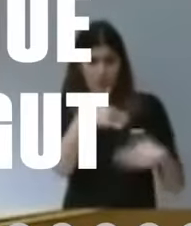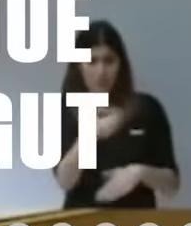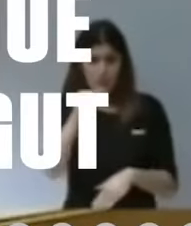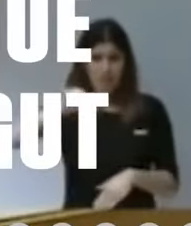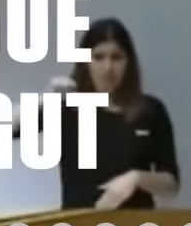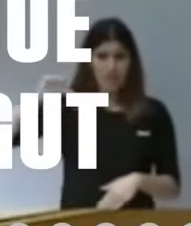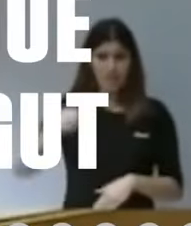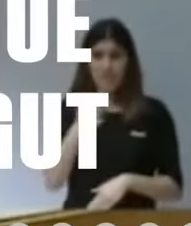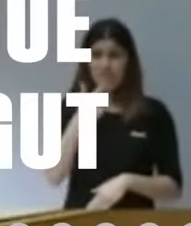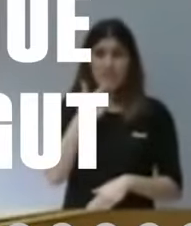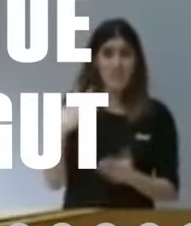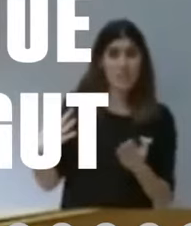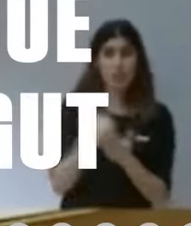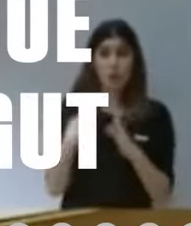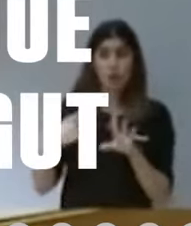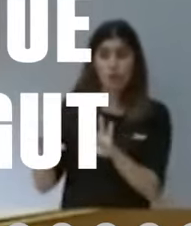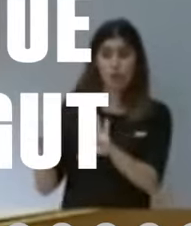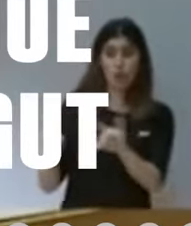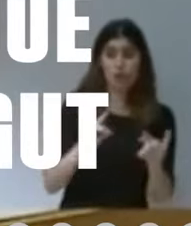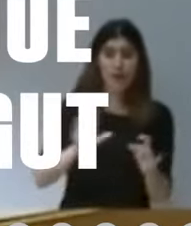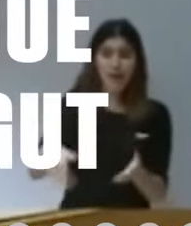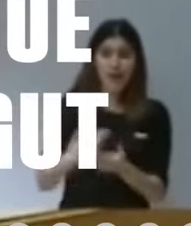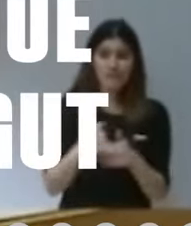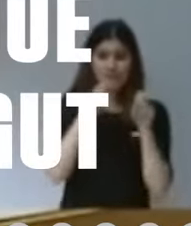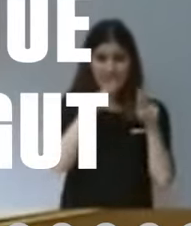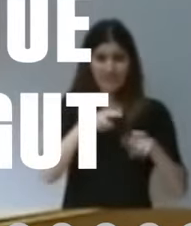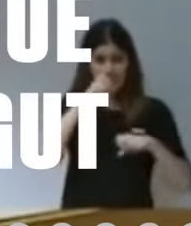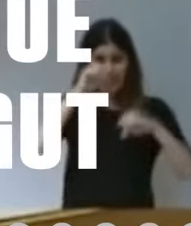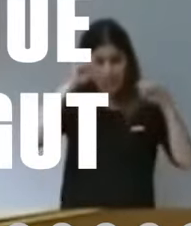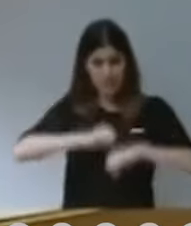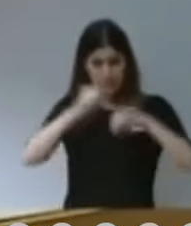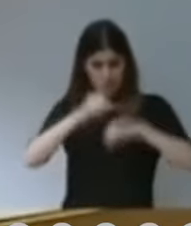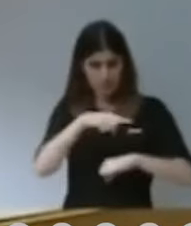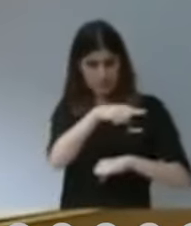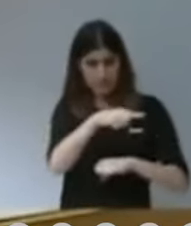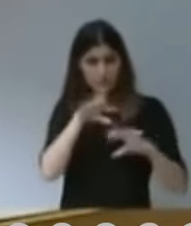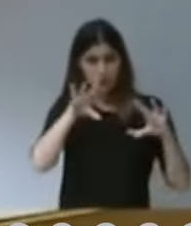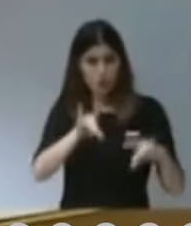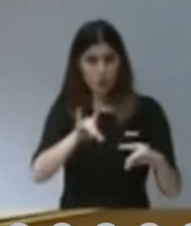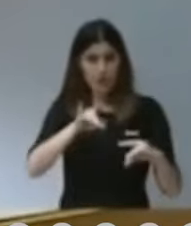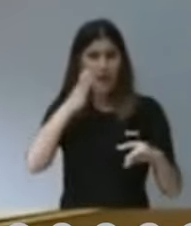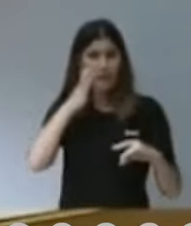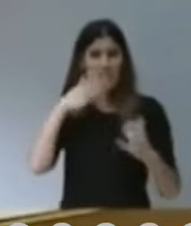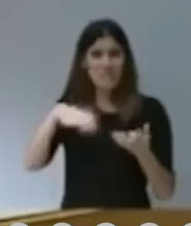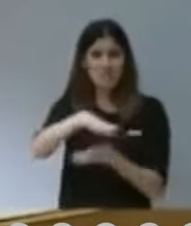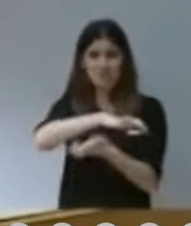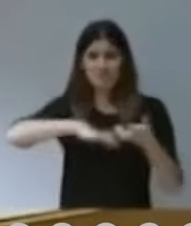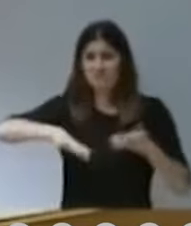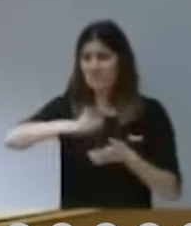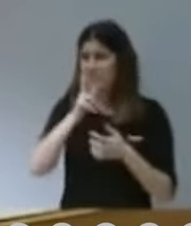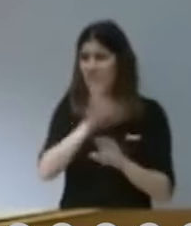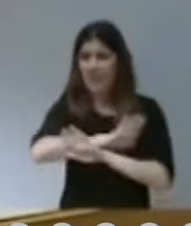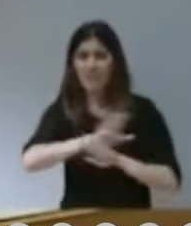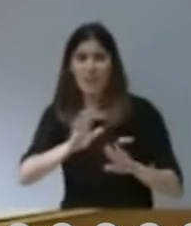que va convertir tot el que va tocar, inclòs les residències de persones majors, en una cova d'Alibaba,